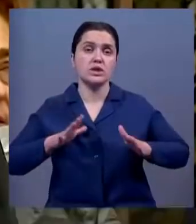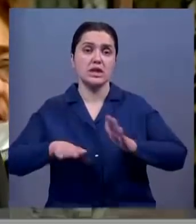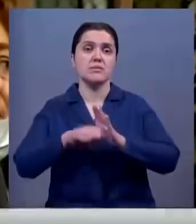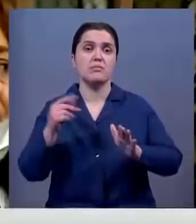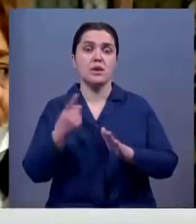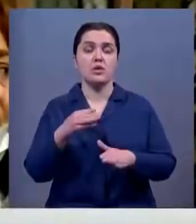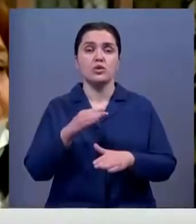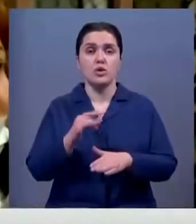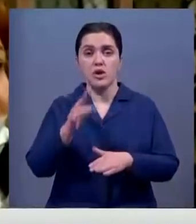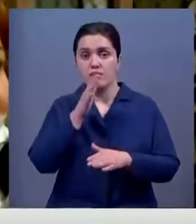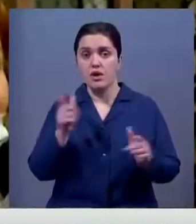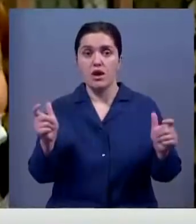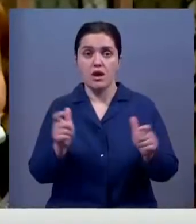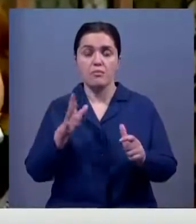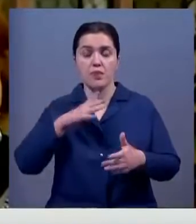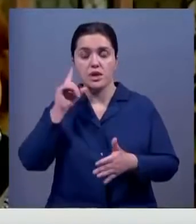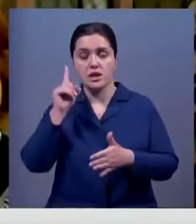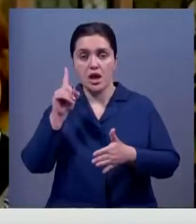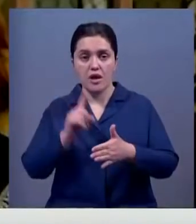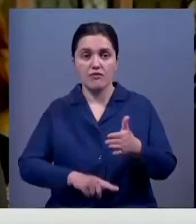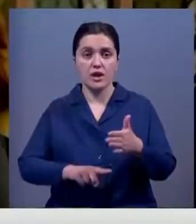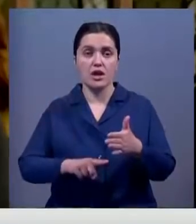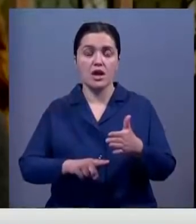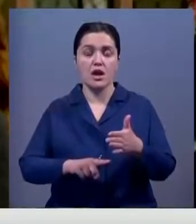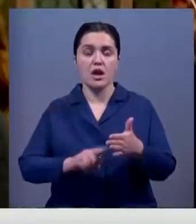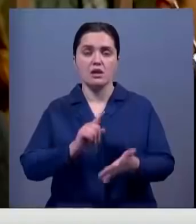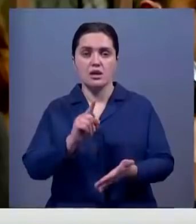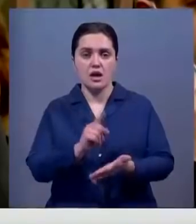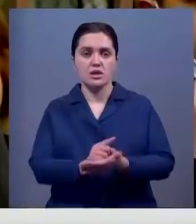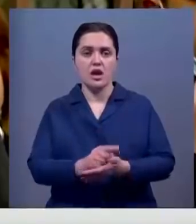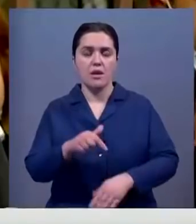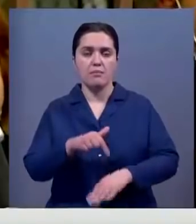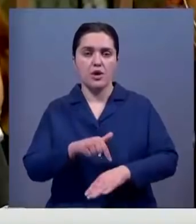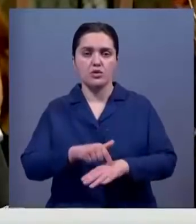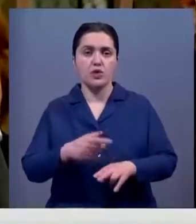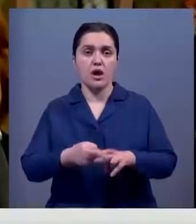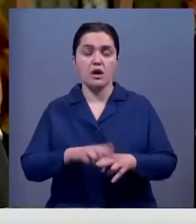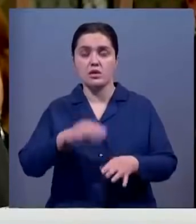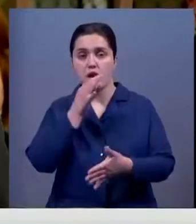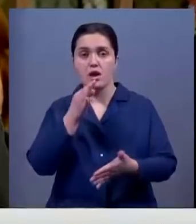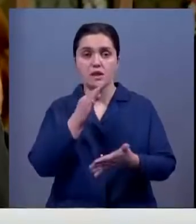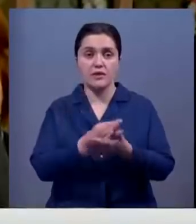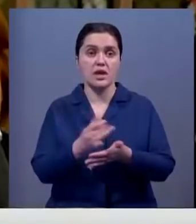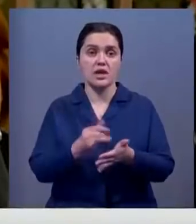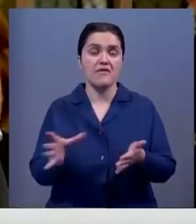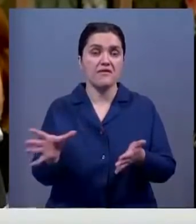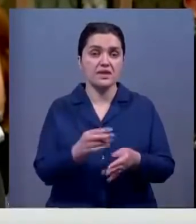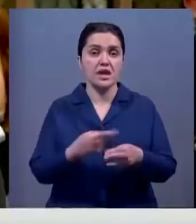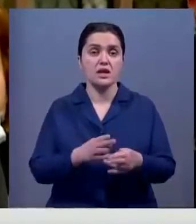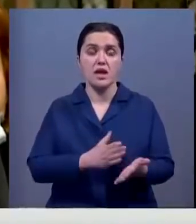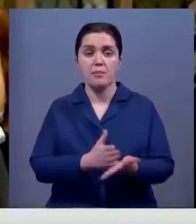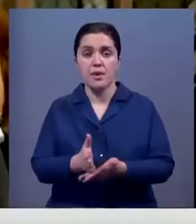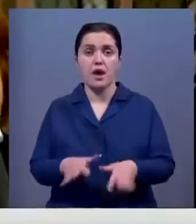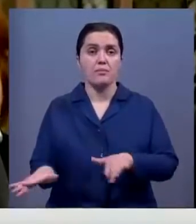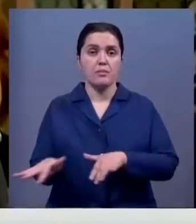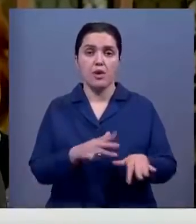первом туре во время пандемии выразил доверие и возложил обязанности, должны прочувствовать эту ответственность. И, конечно, все эти политические процессы